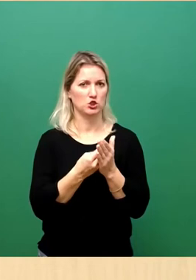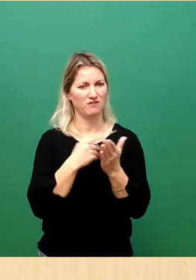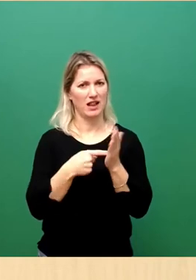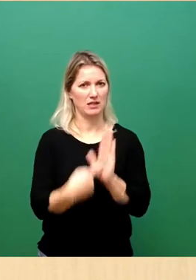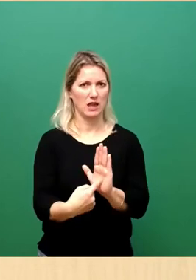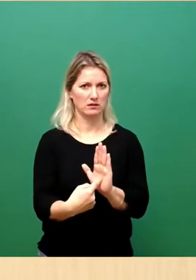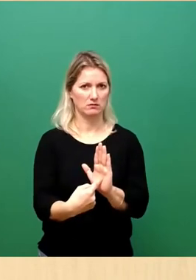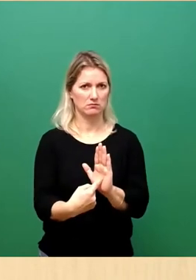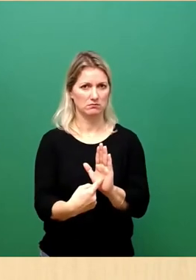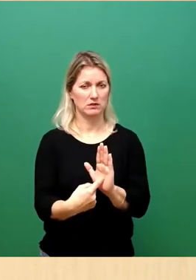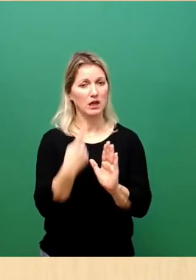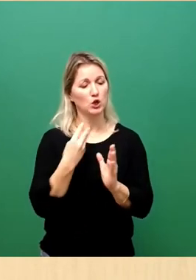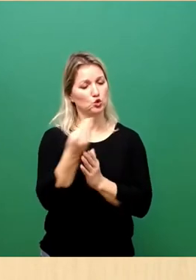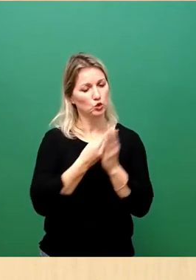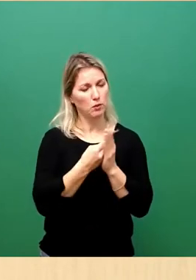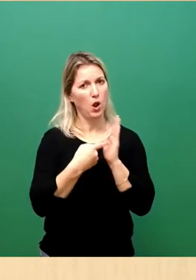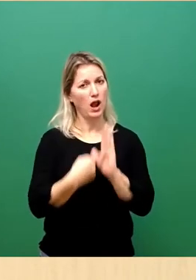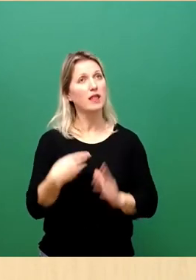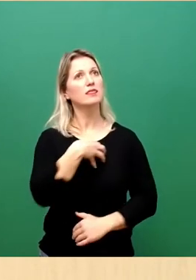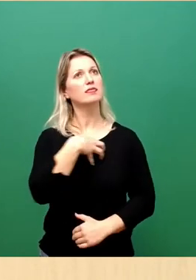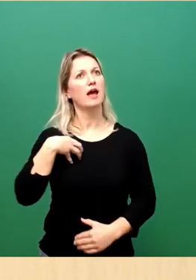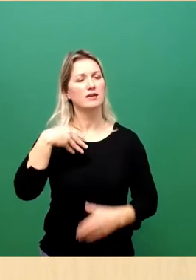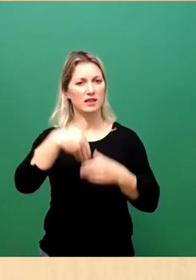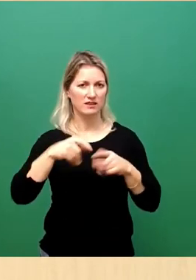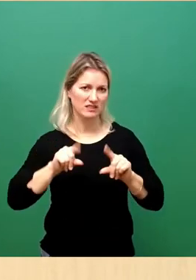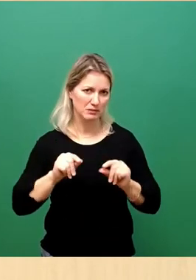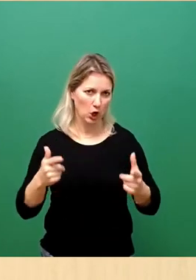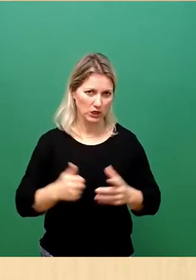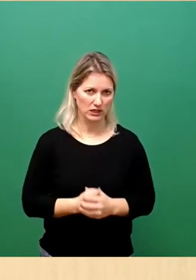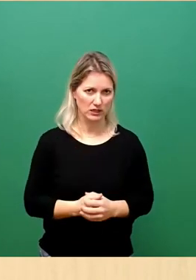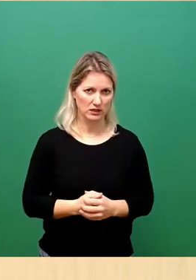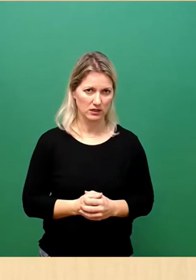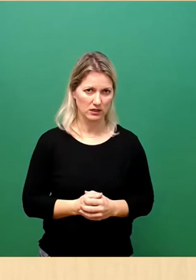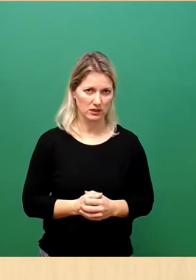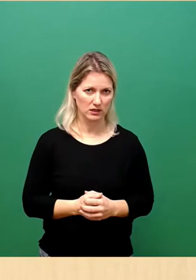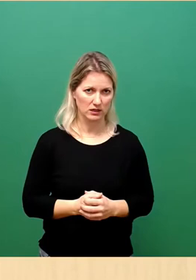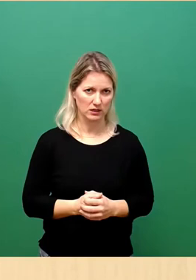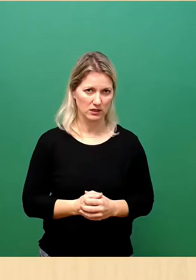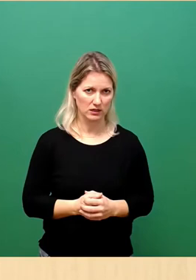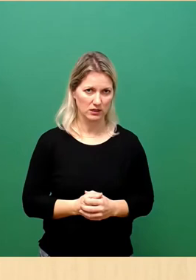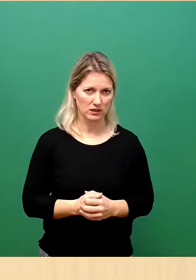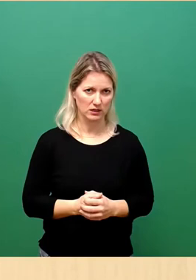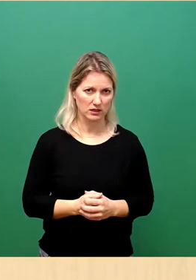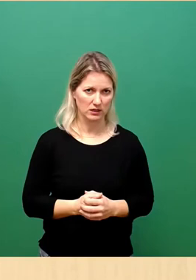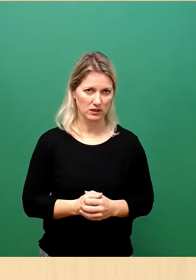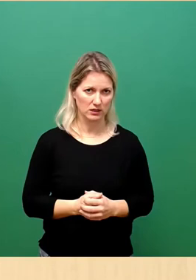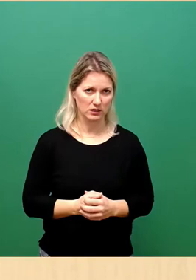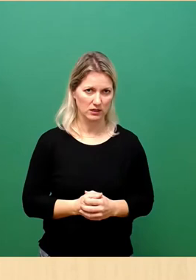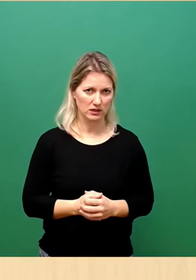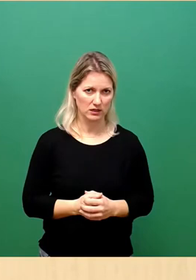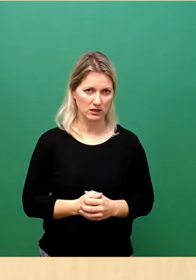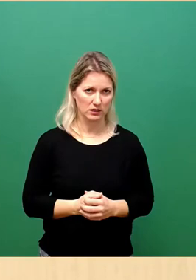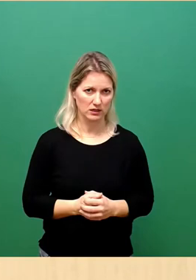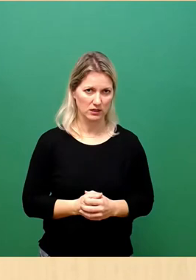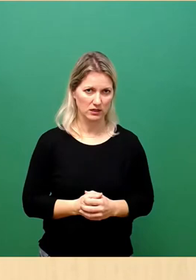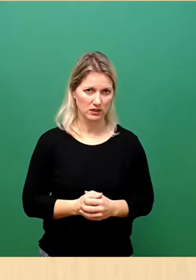Akt zu zeigen, wofür Dresden steht und wofür wir wirklich da sind. Setzen Sie ein Zeichen. Dankeschön.